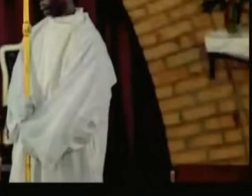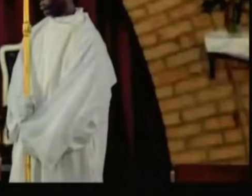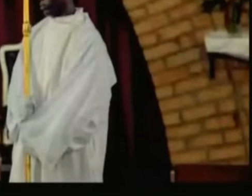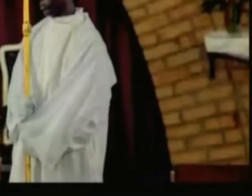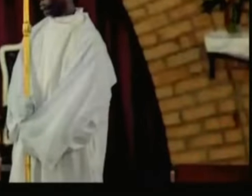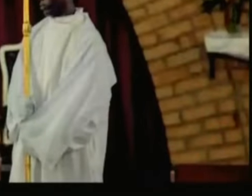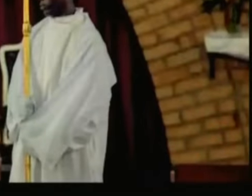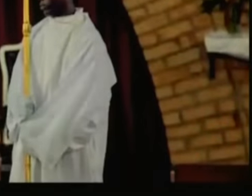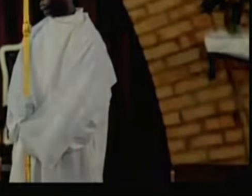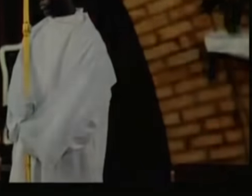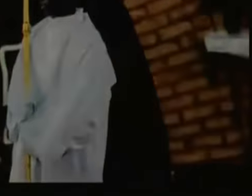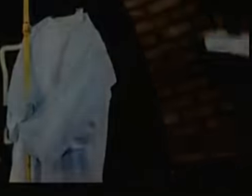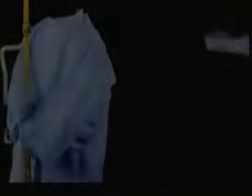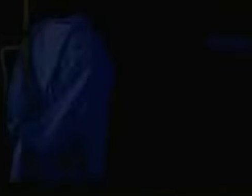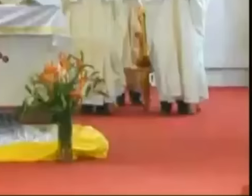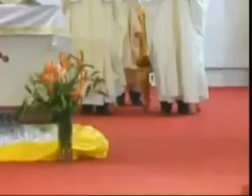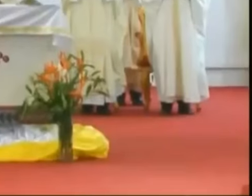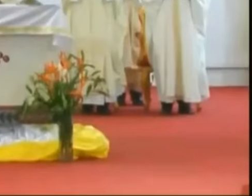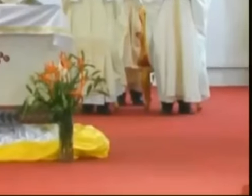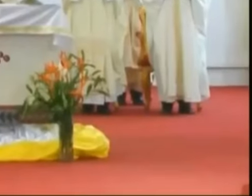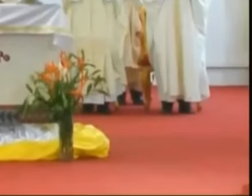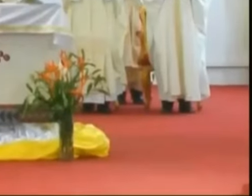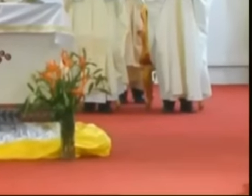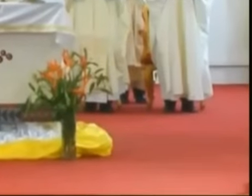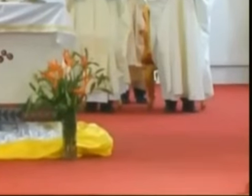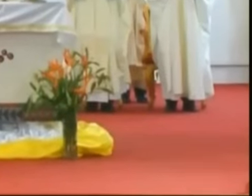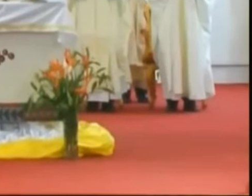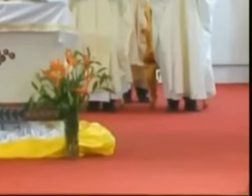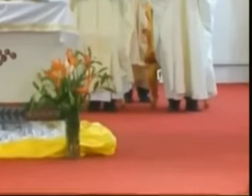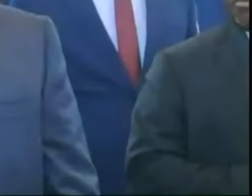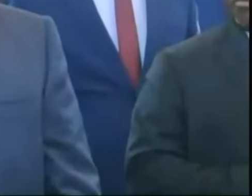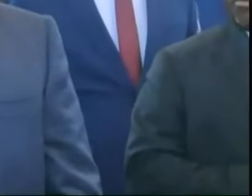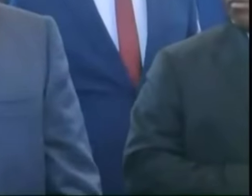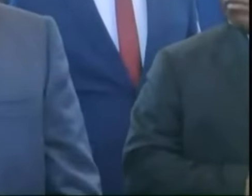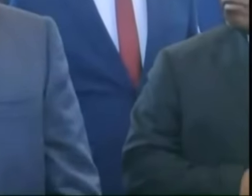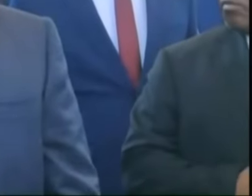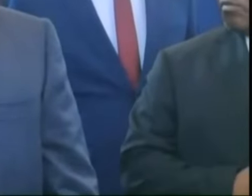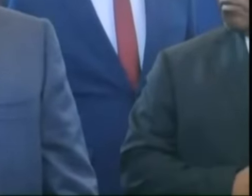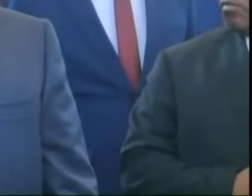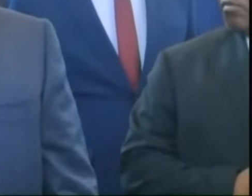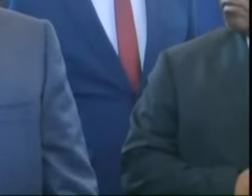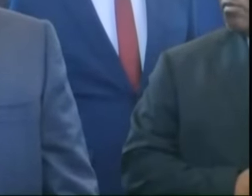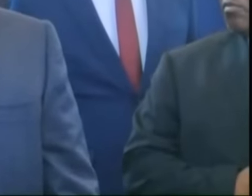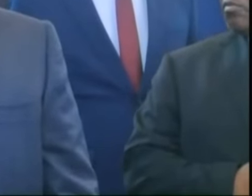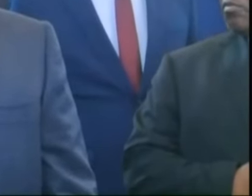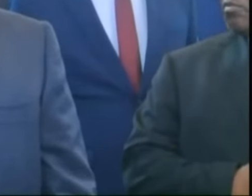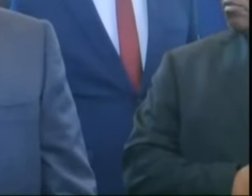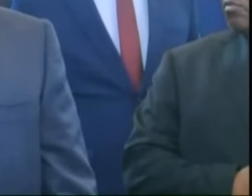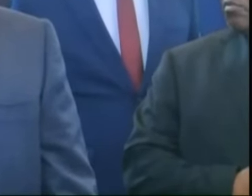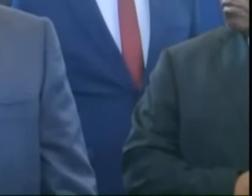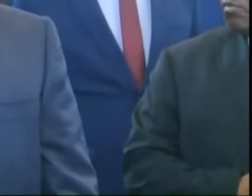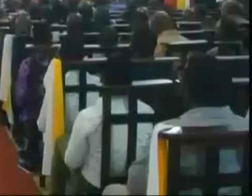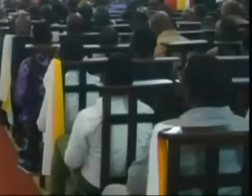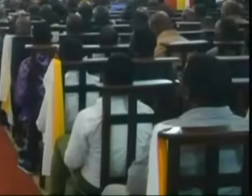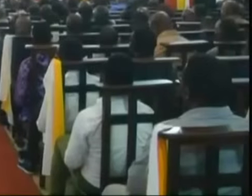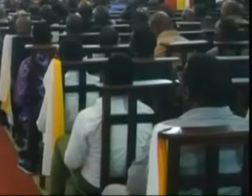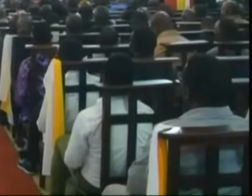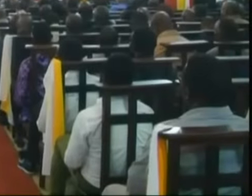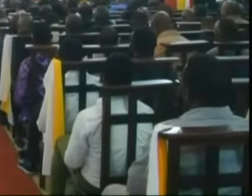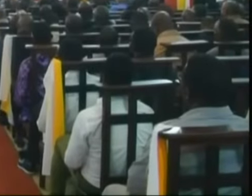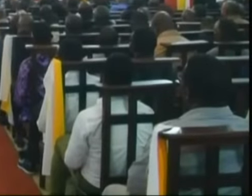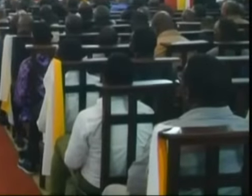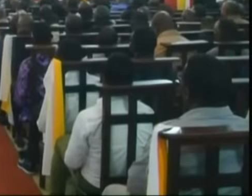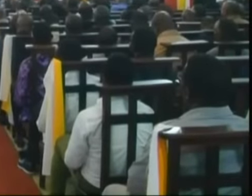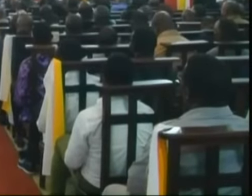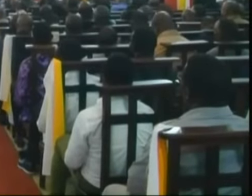évêque émérite du diocèse de Mweka au Kassai, frère cadet du patriarche Etienne Tshiseki Diwa Moulumba et